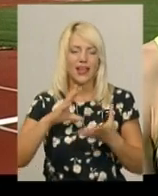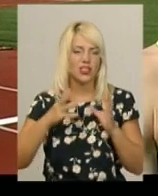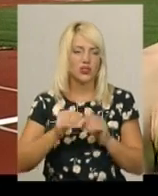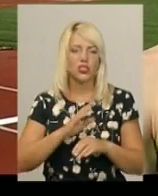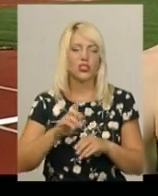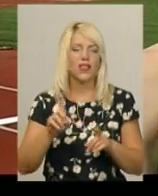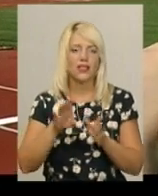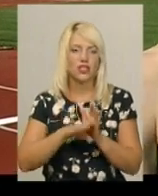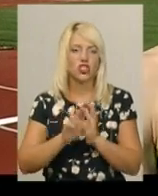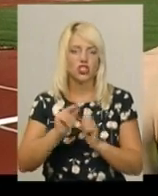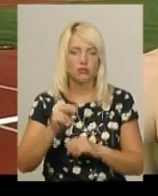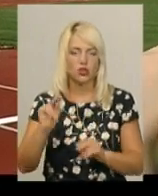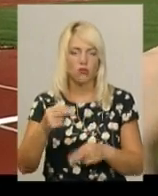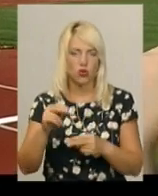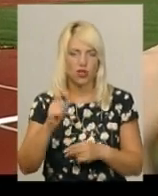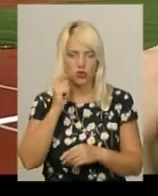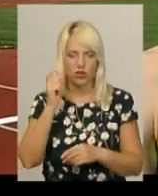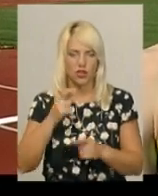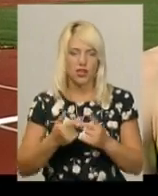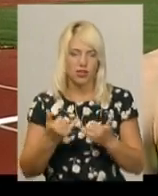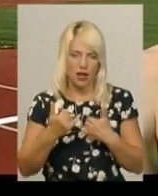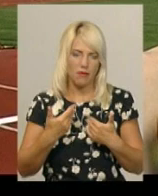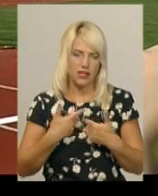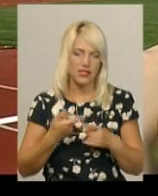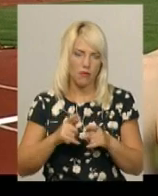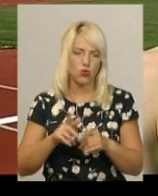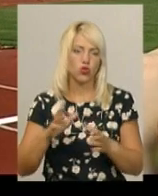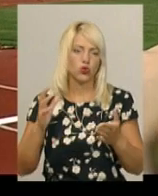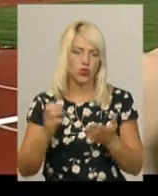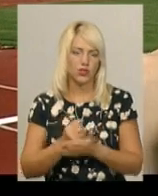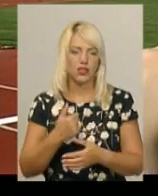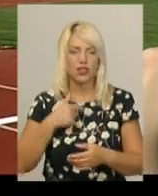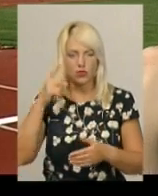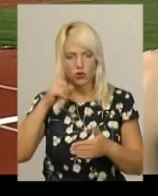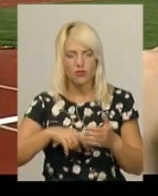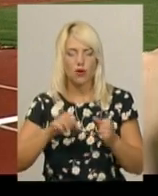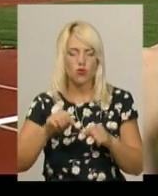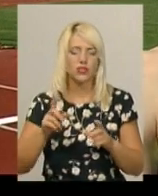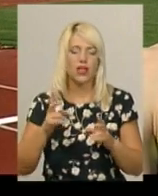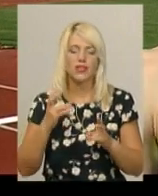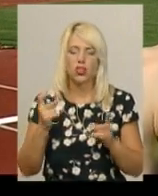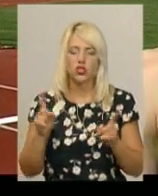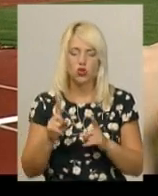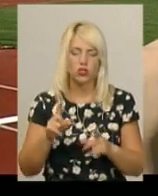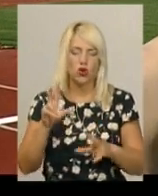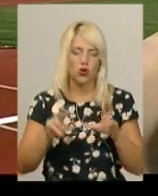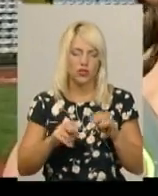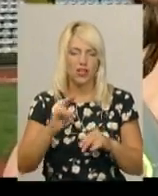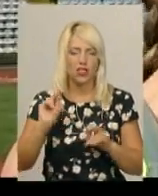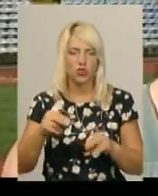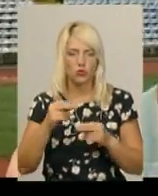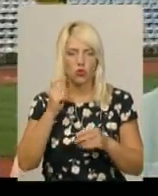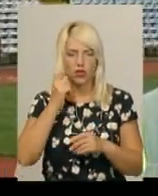чемпіонаті України. Думаю, для мене це вже буде досягнення. Сподіваюся, з ним можна буде на щось розраховувати. На чемпіонаті України я